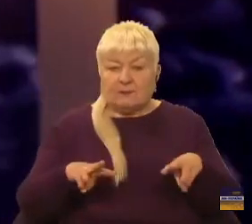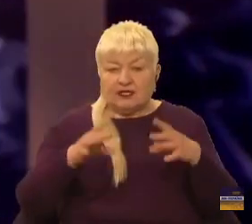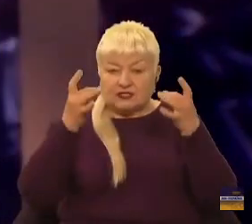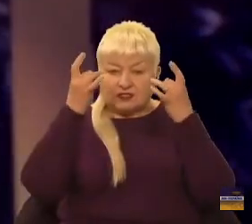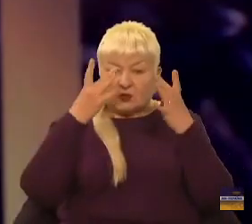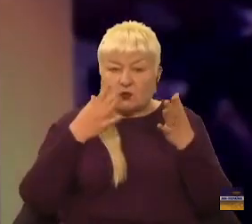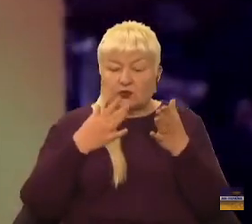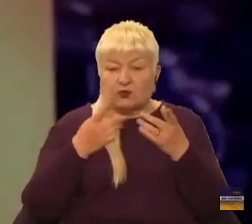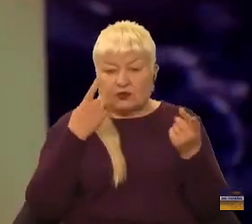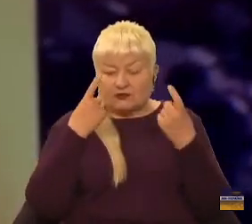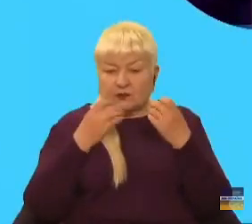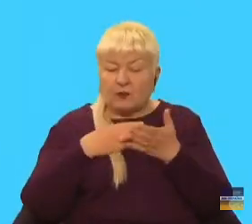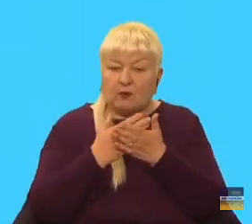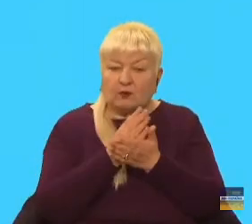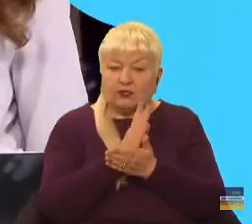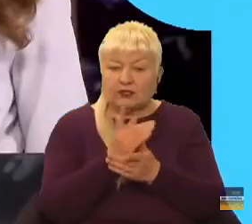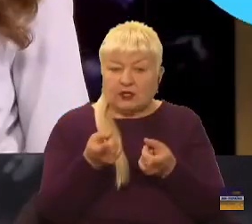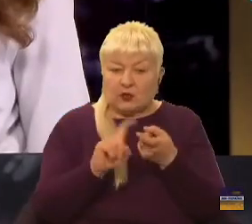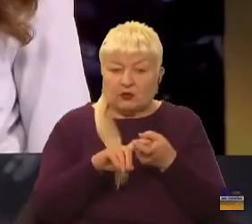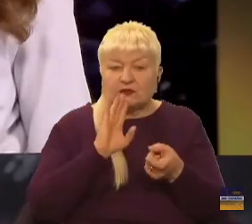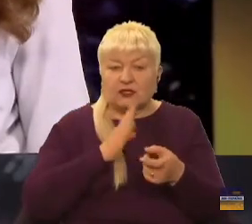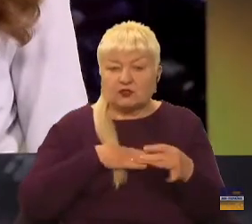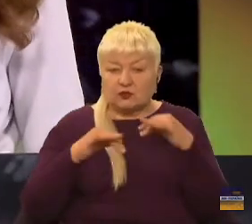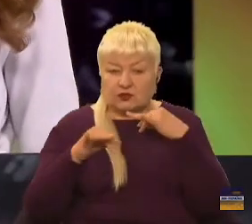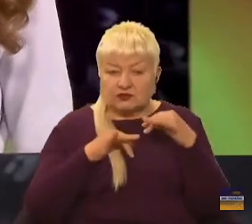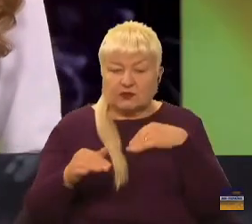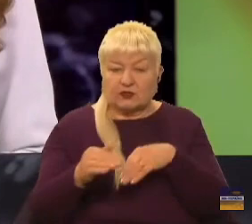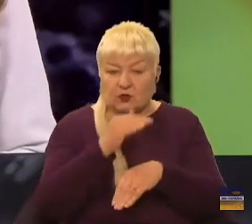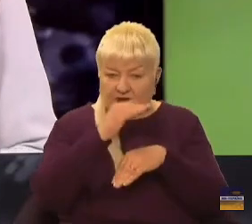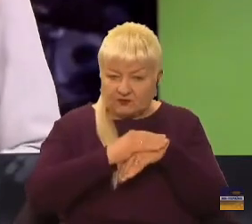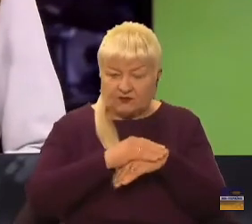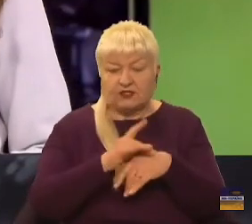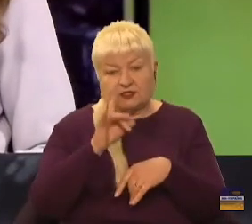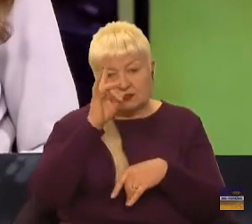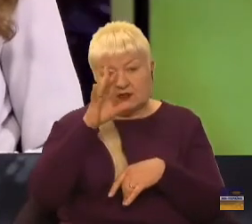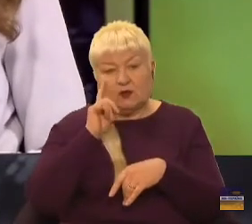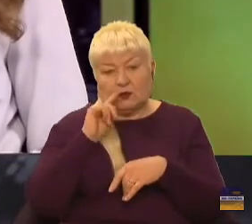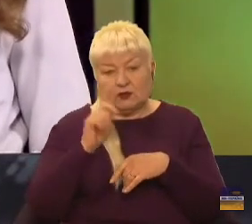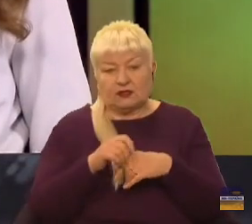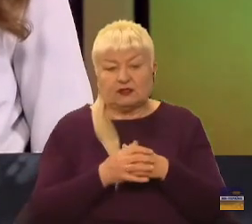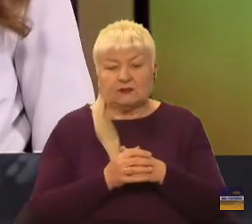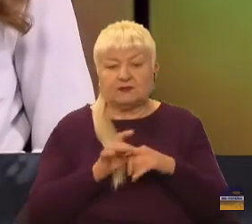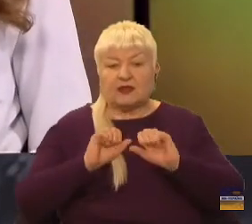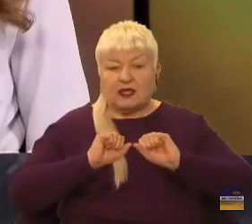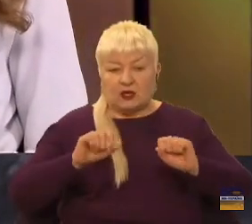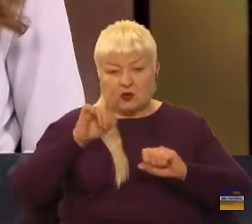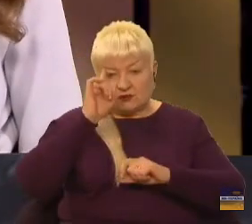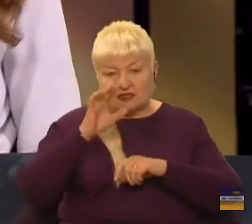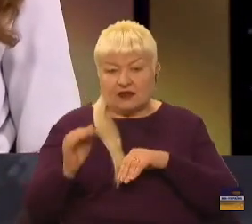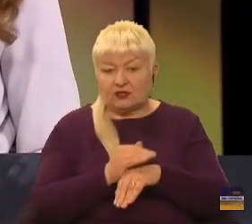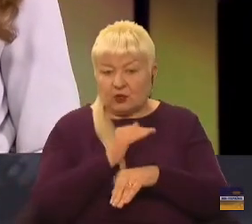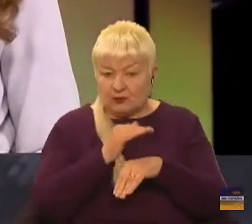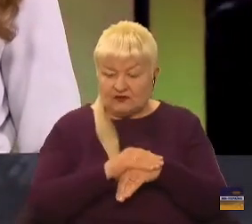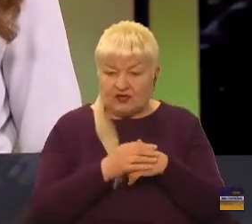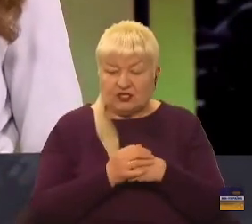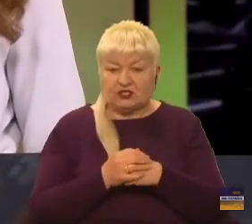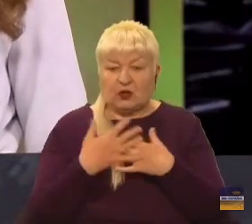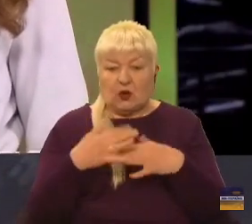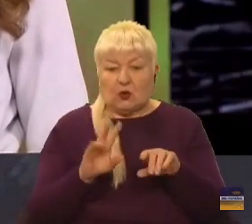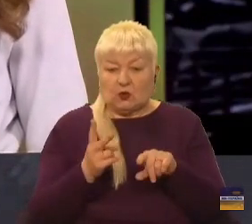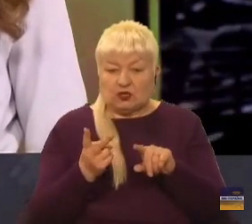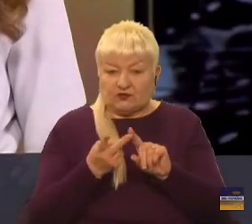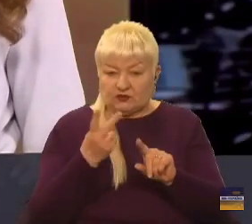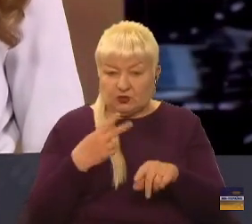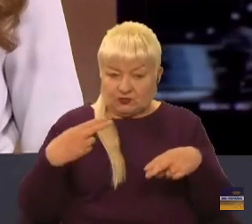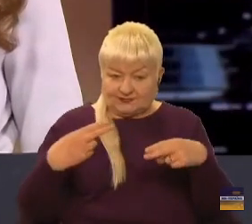політики України, долучається до нашої розмови. Пане Олександре, добрий вечір, слава Україні! Героям слава, добрий вечір! Отже, вже вдруге стають на